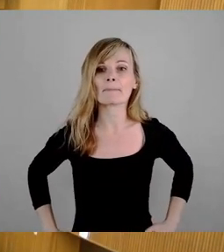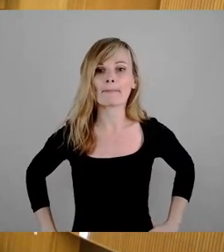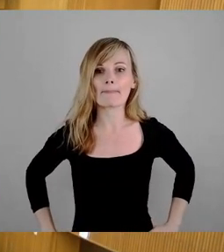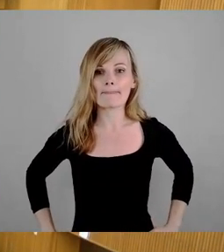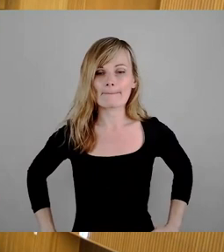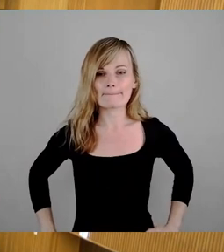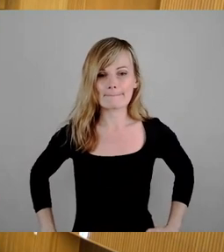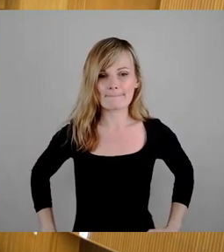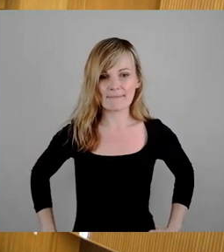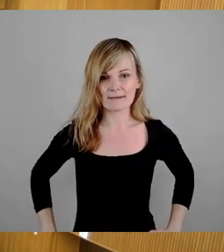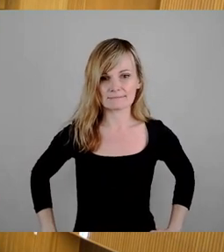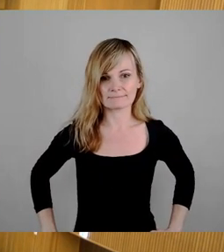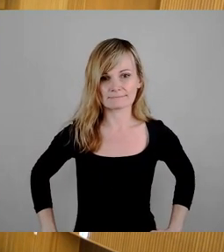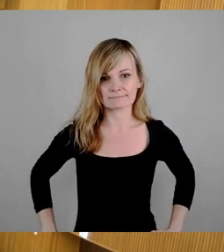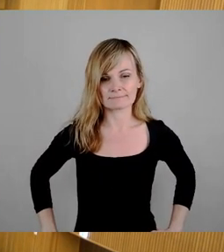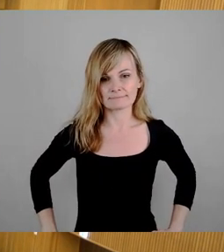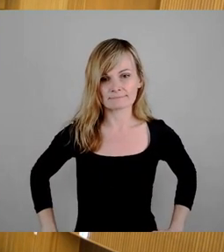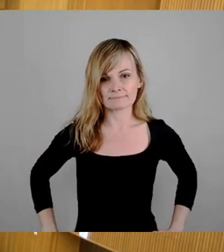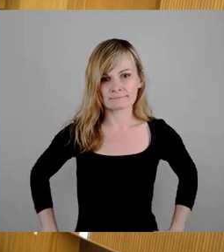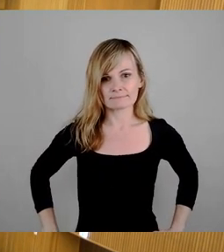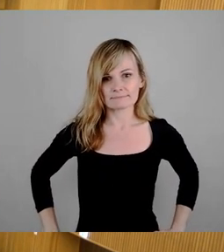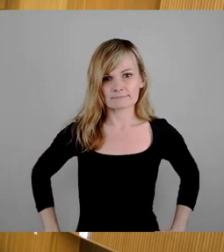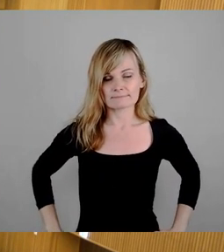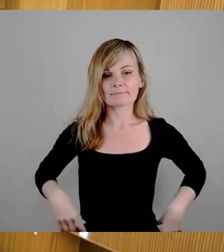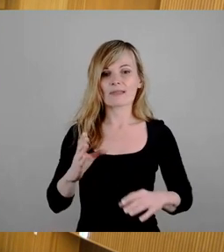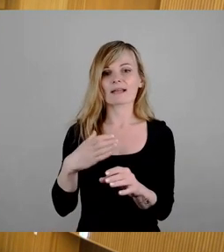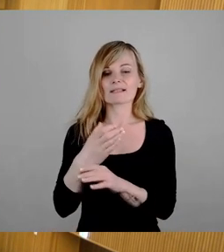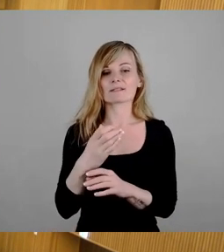So, jetzt Ersetzungsantrag Präsidenten. Herr Dr. Schulte-Wissern.